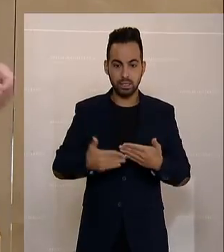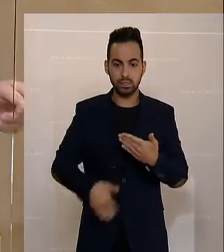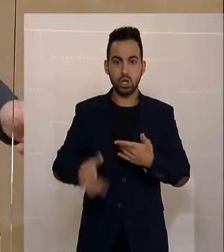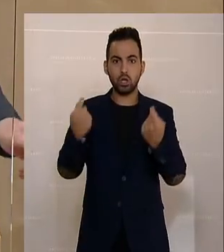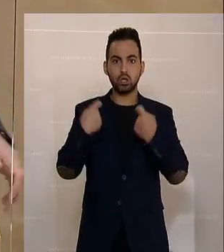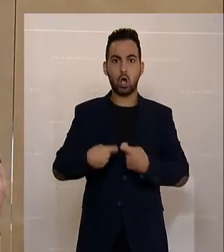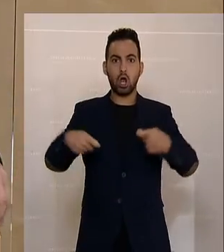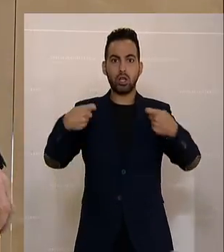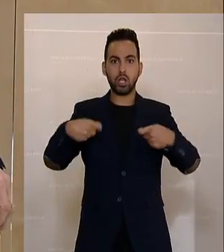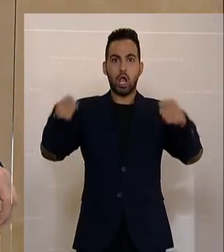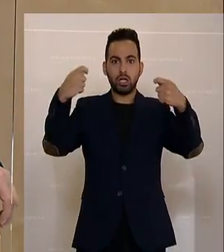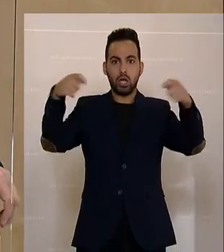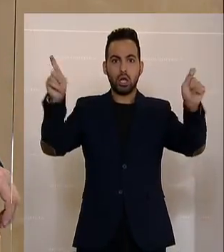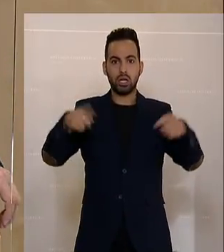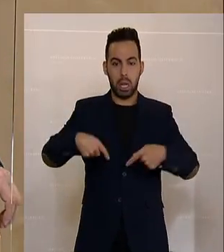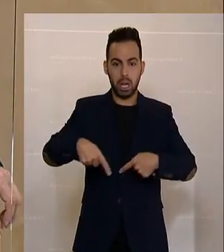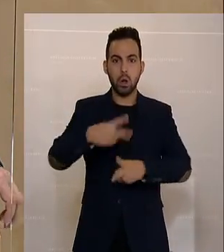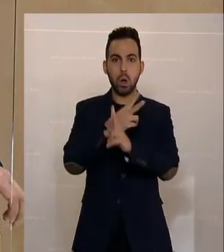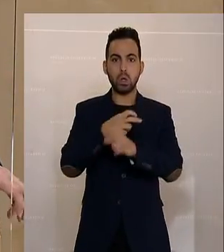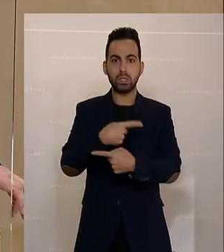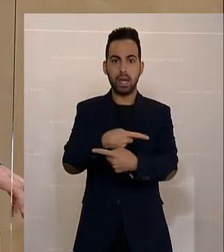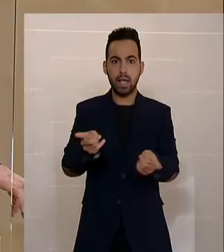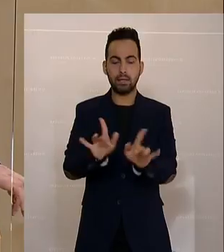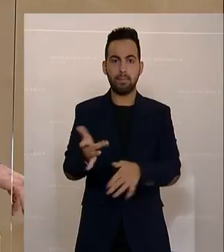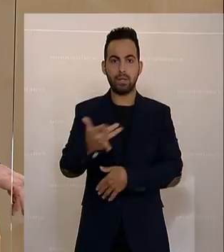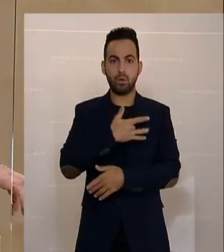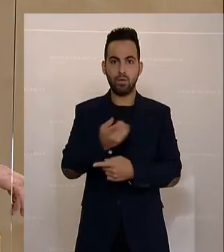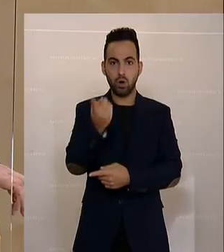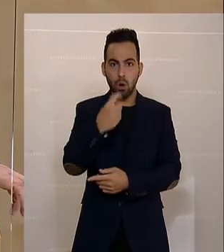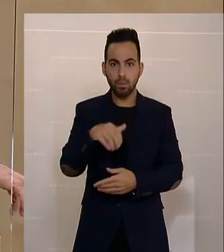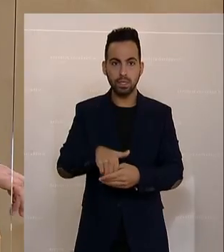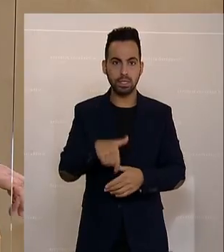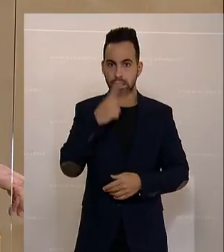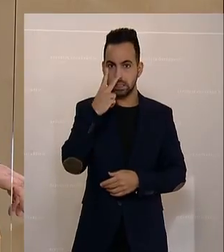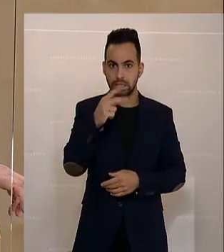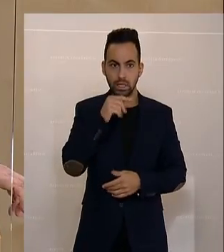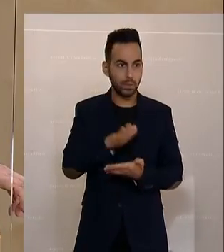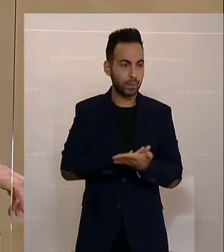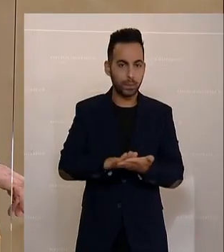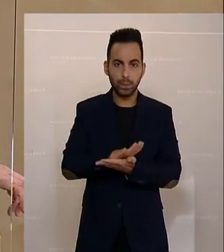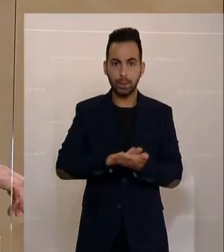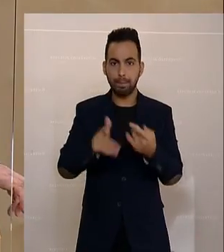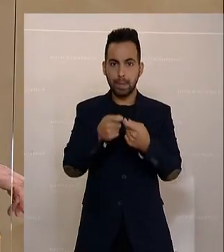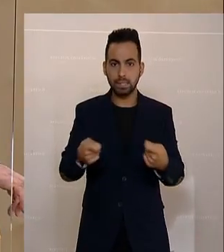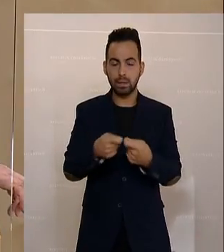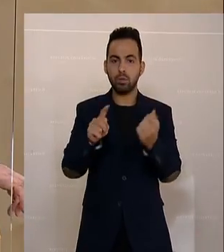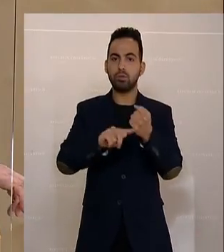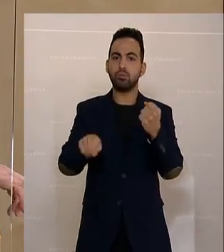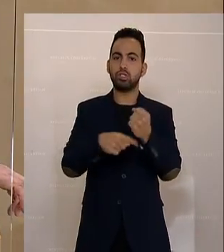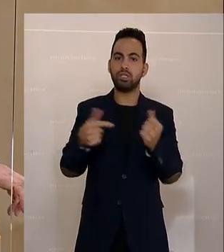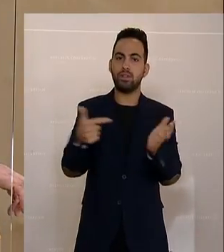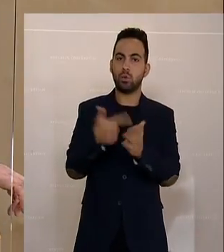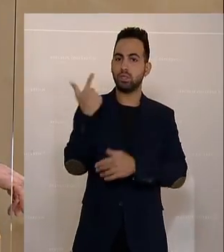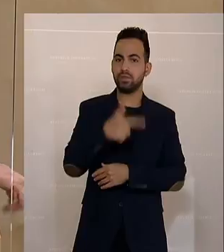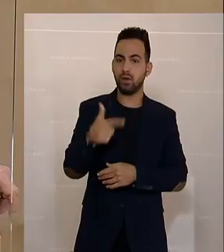Teuerungswelle auf die Österreicherinnen und Österreichern zu. Und ich sehe keine Maßnahmen hier im Budget für 2022.